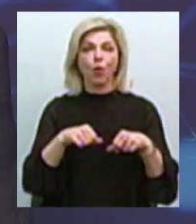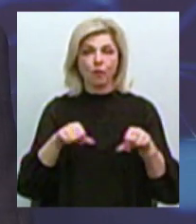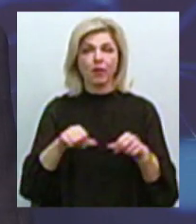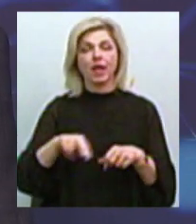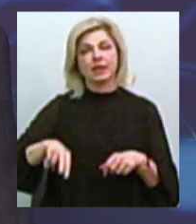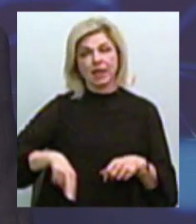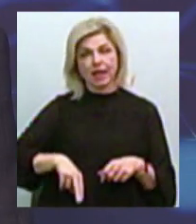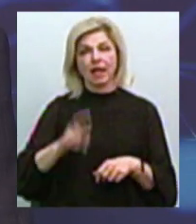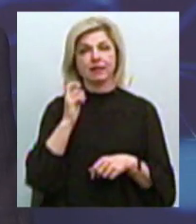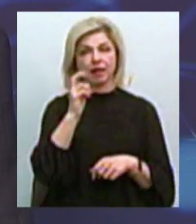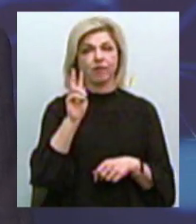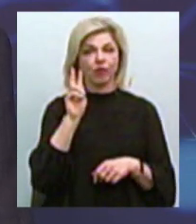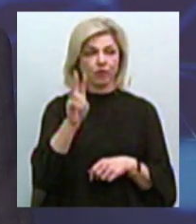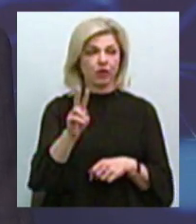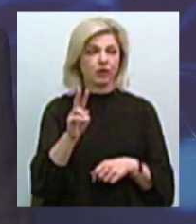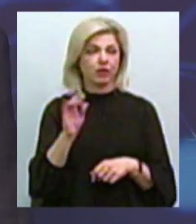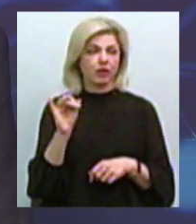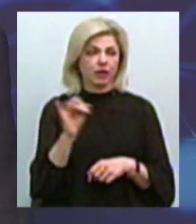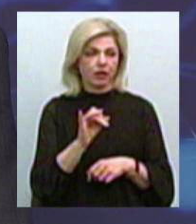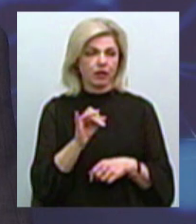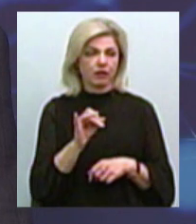електронентрація і владільця «Глобус плюс».